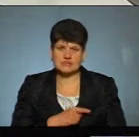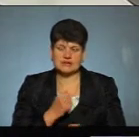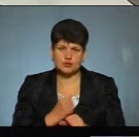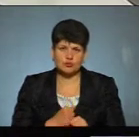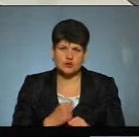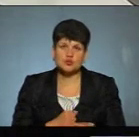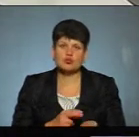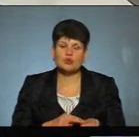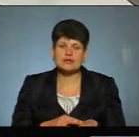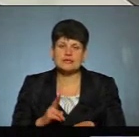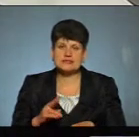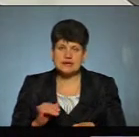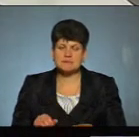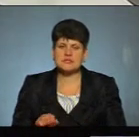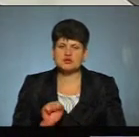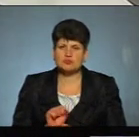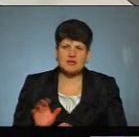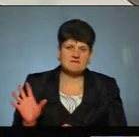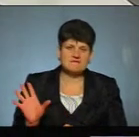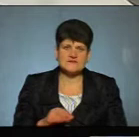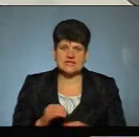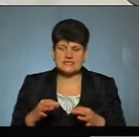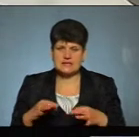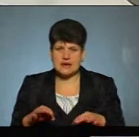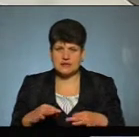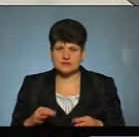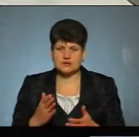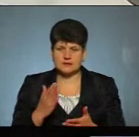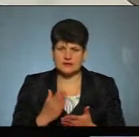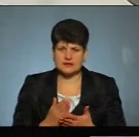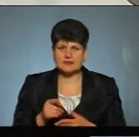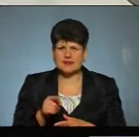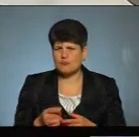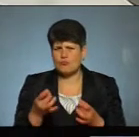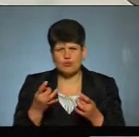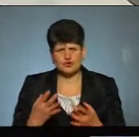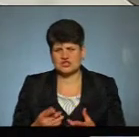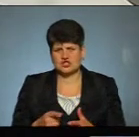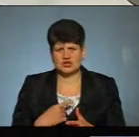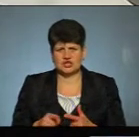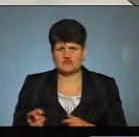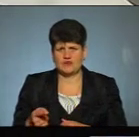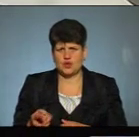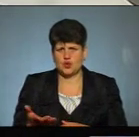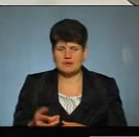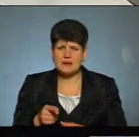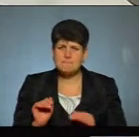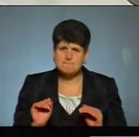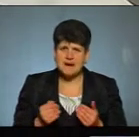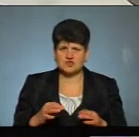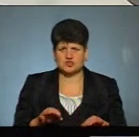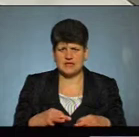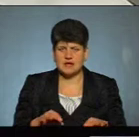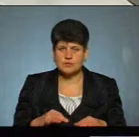поліцейські. Ми зупиняємо практично весь транспорт, який йде. Там набагато простіше, ніж в місті Тернополі. Менше транспорту.